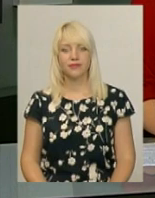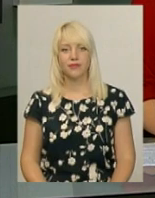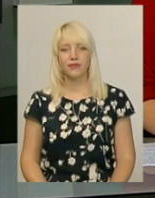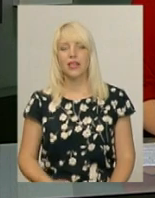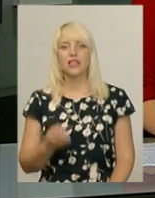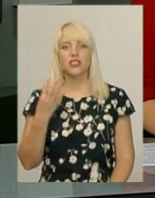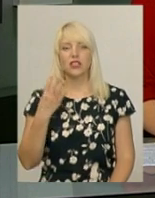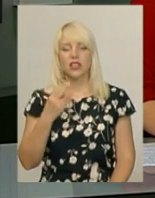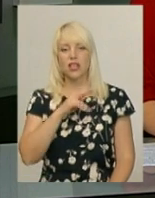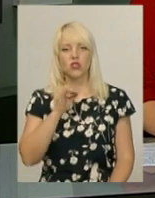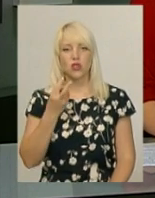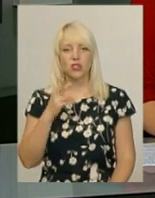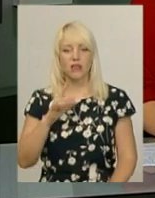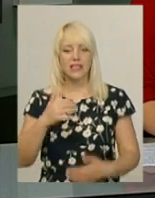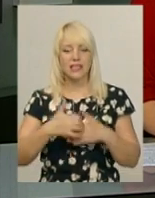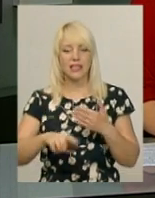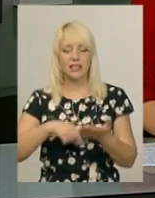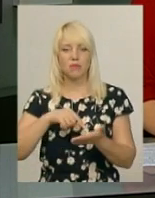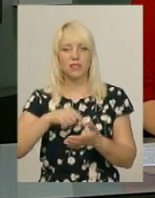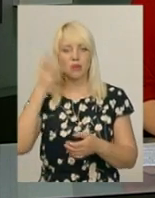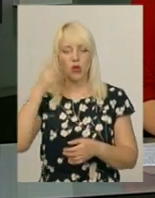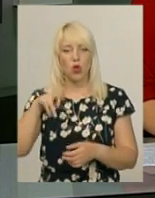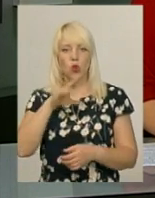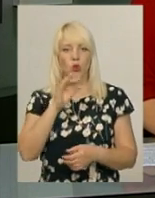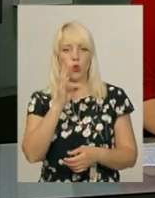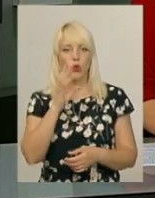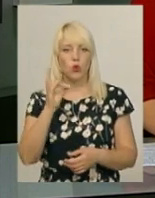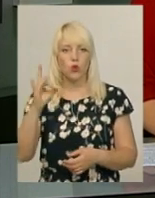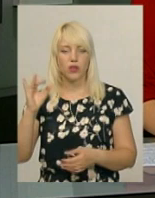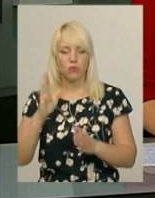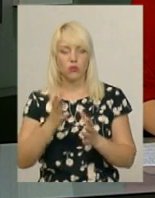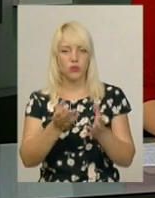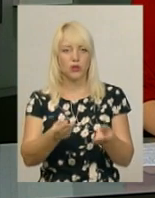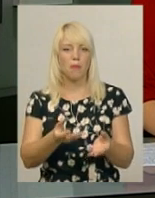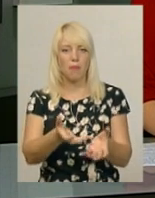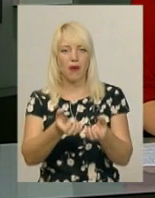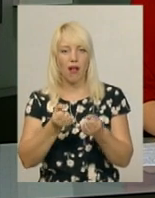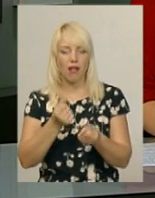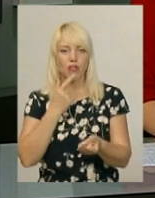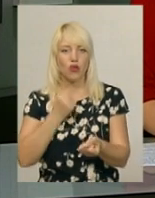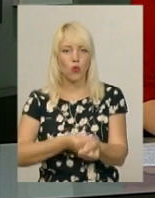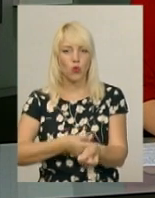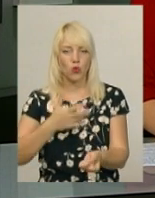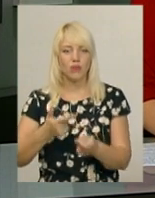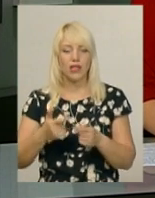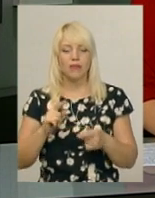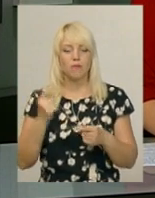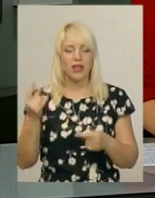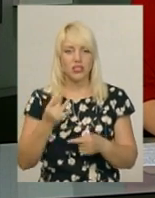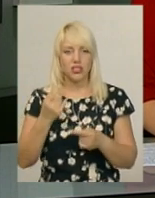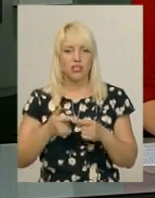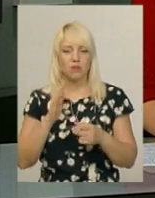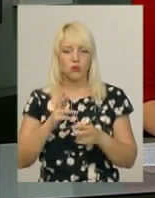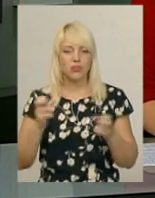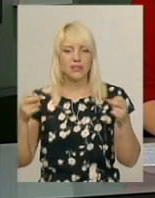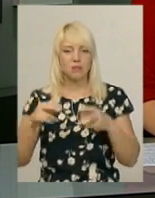14 червня у середмісті Хмельницького у донорів братимуть кров. У цей день на вулиці міста вперше вийде спецавтівка, яку подарували